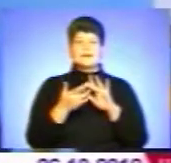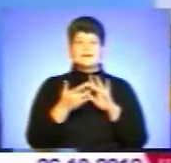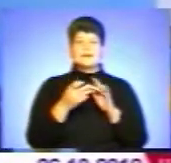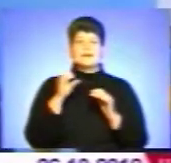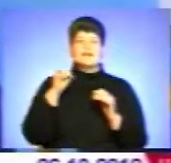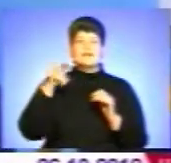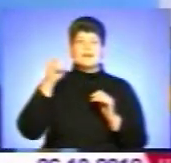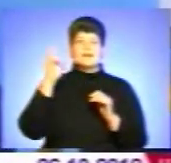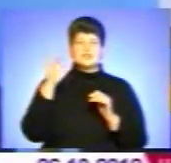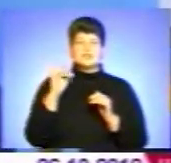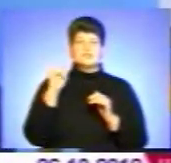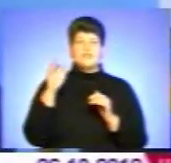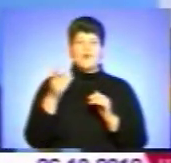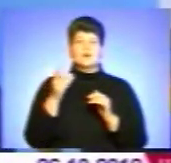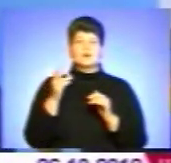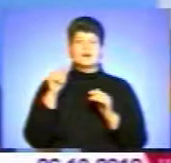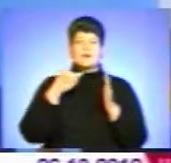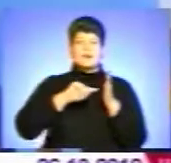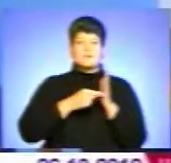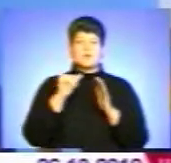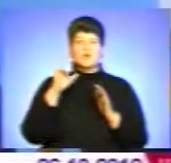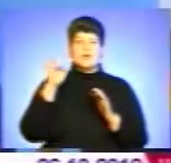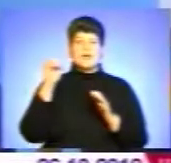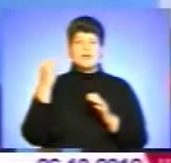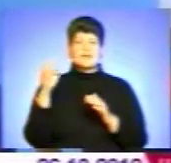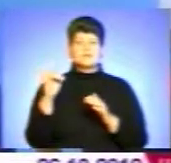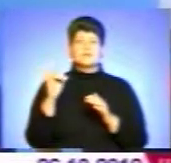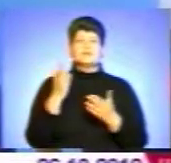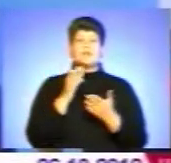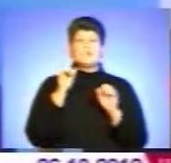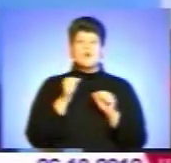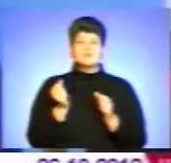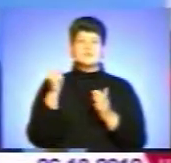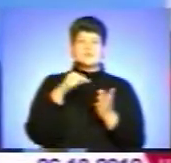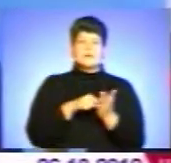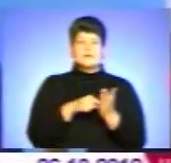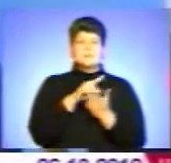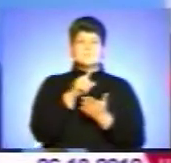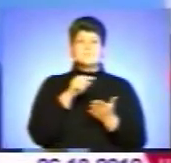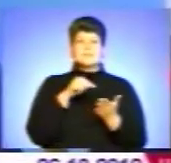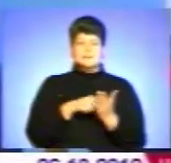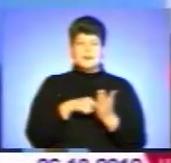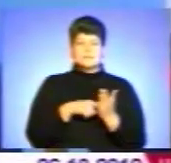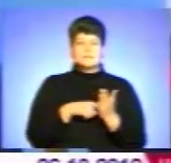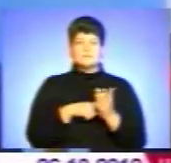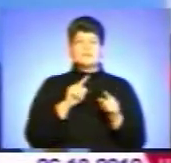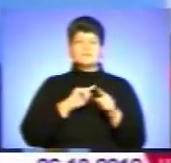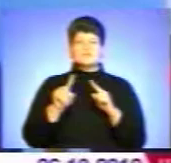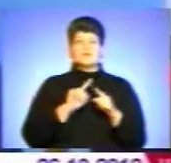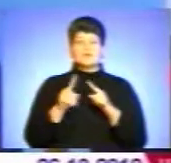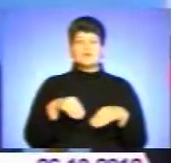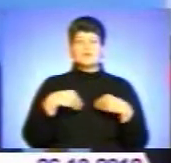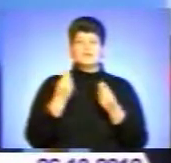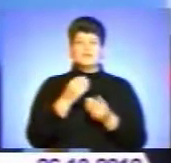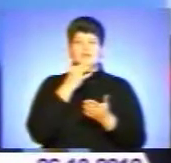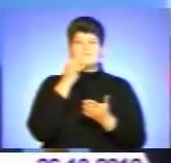.org.ua, на якому також можна задати питання і там інтерактивно досить швидко нададуть